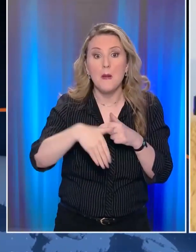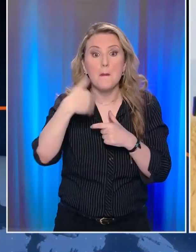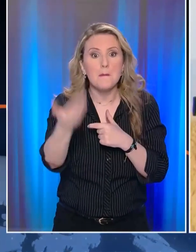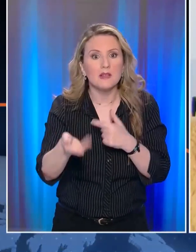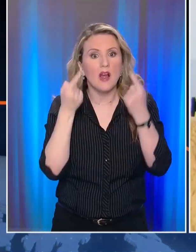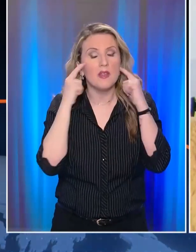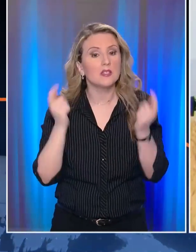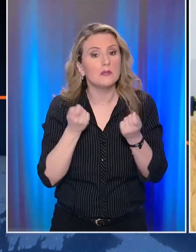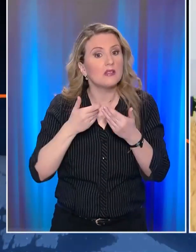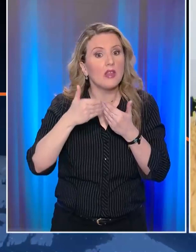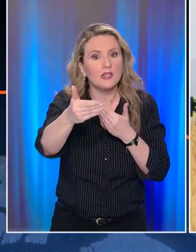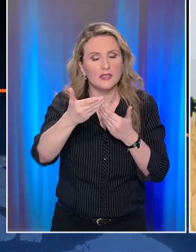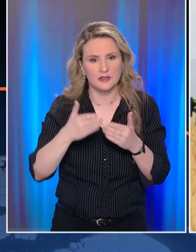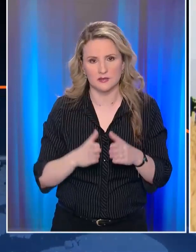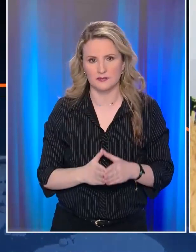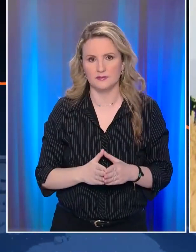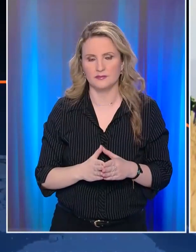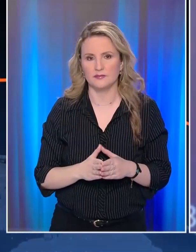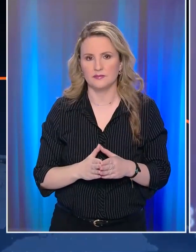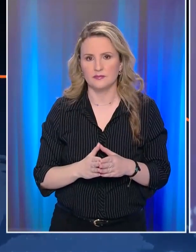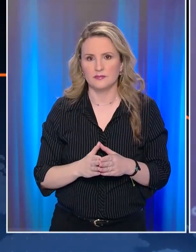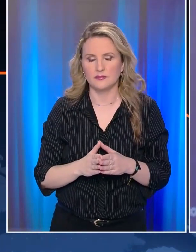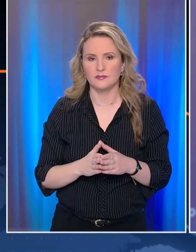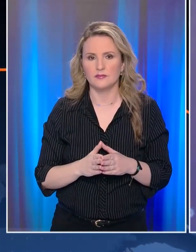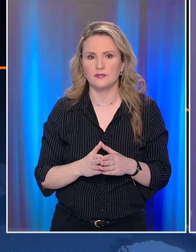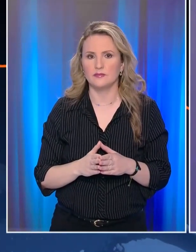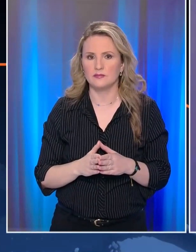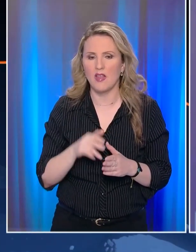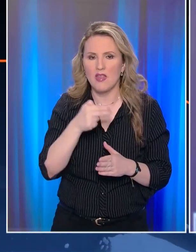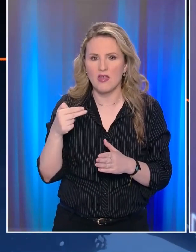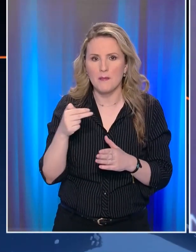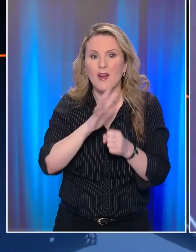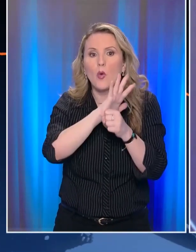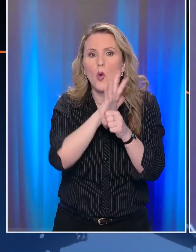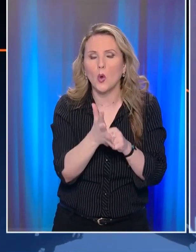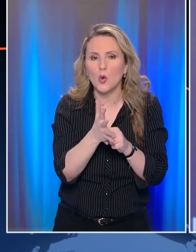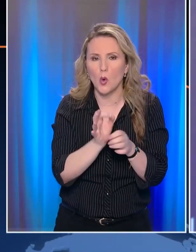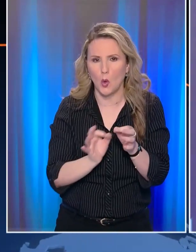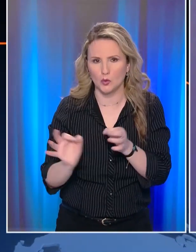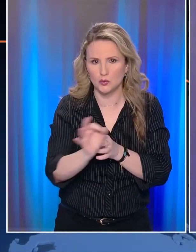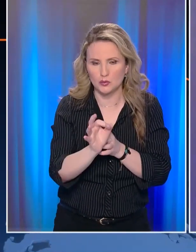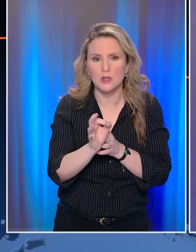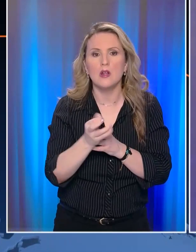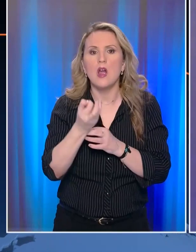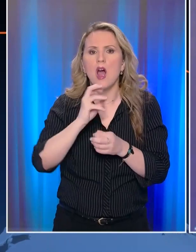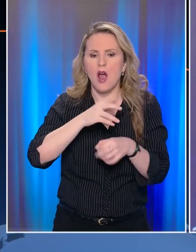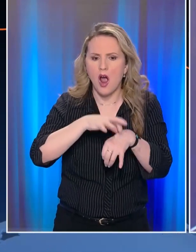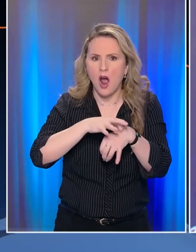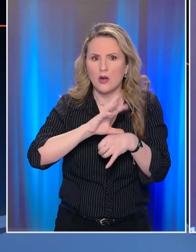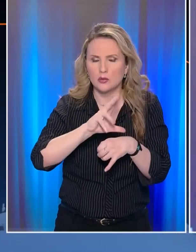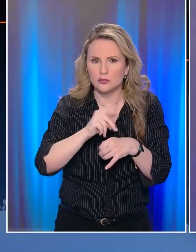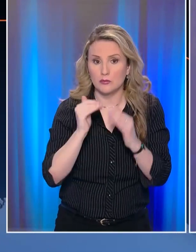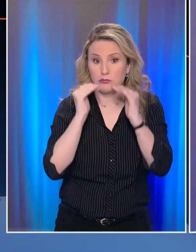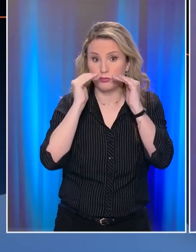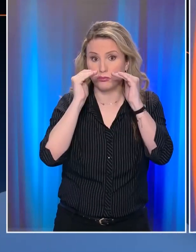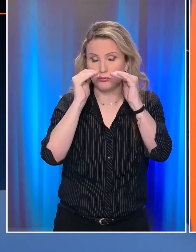να προβλέψουν τι θα συμβεί από τότε και μετά Στο μέτωπο του κορονοϊού αν και τα ημερήσια κρούσματα κινούνται ακόμα σε